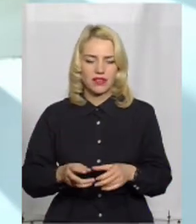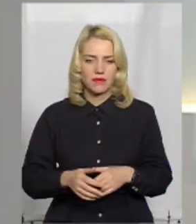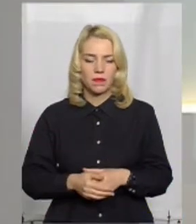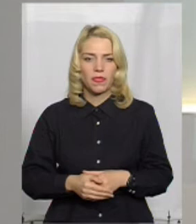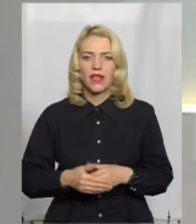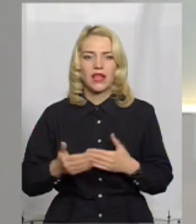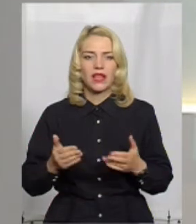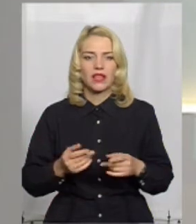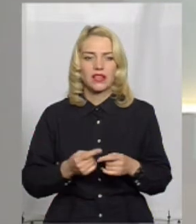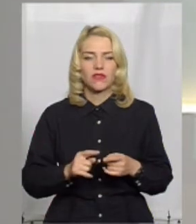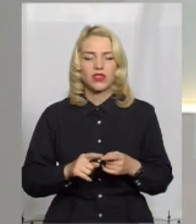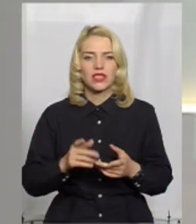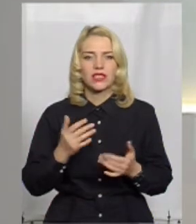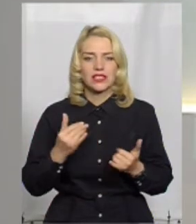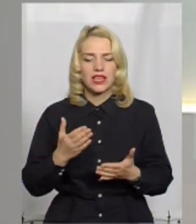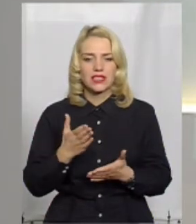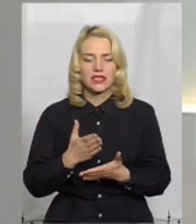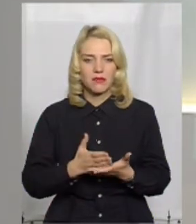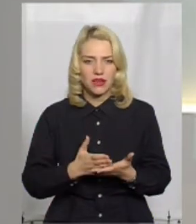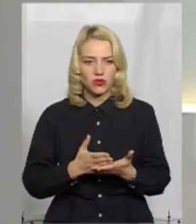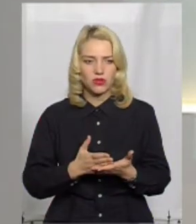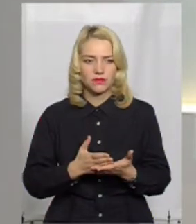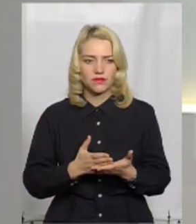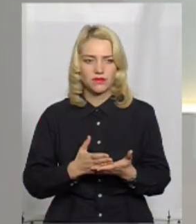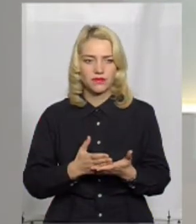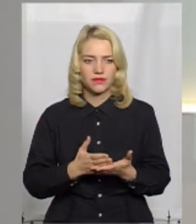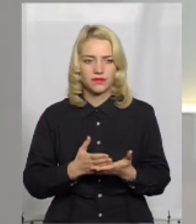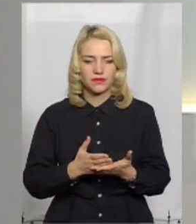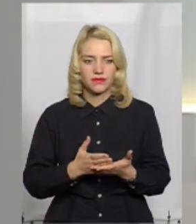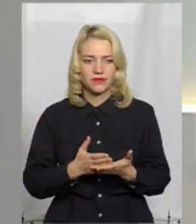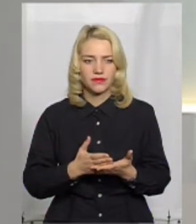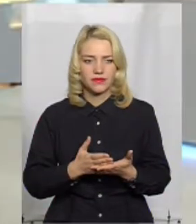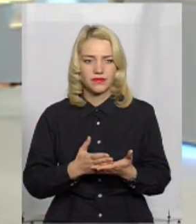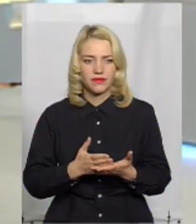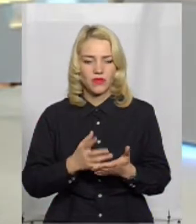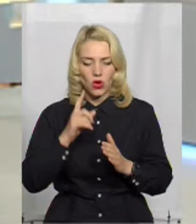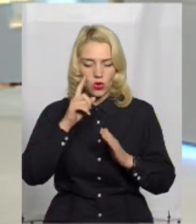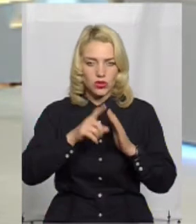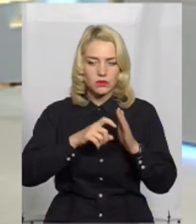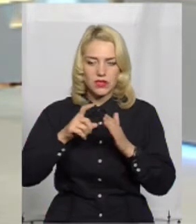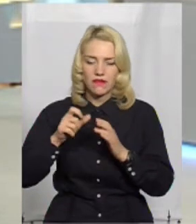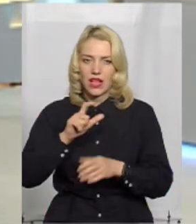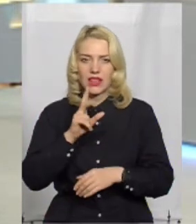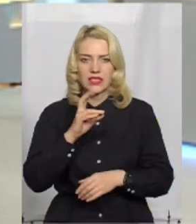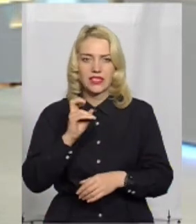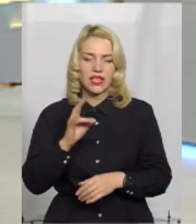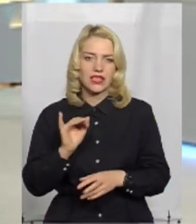Які вони зараз мають розпізнавальні знаки, як